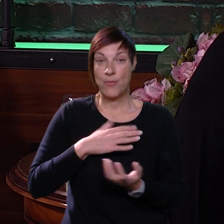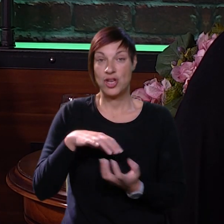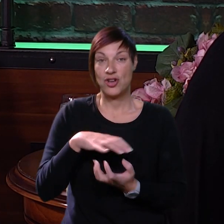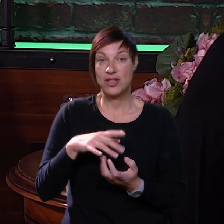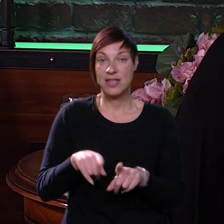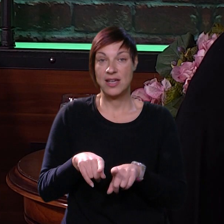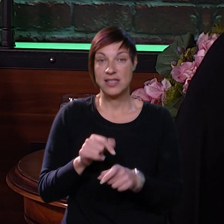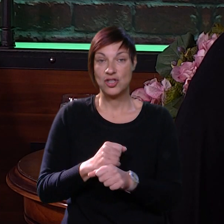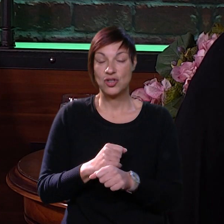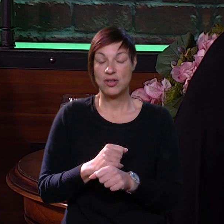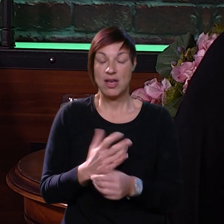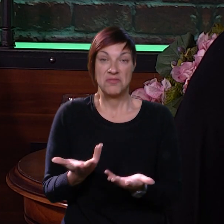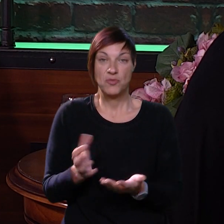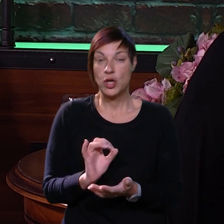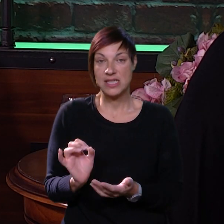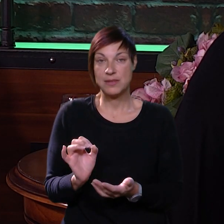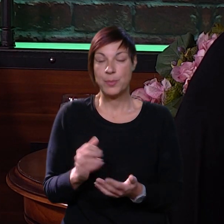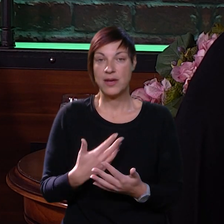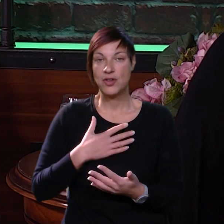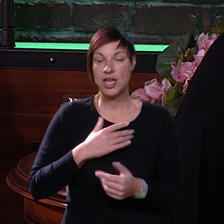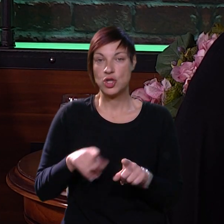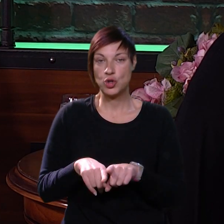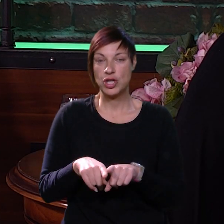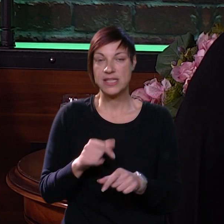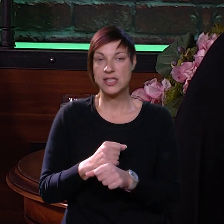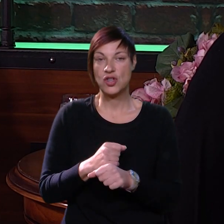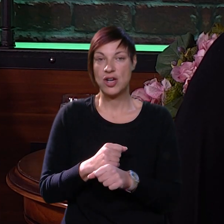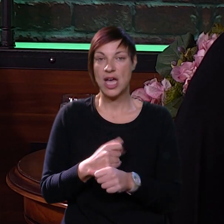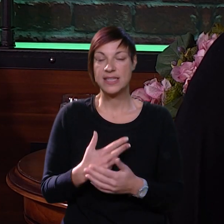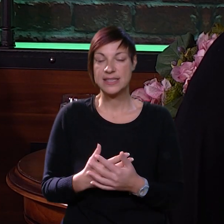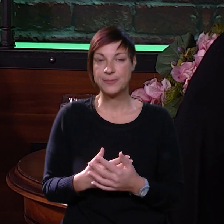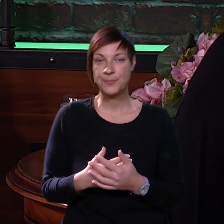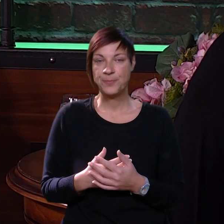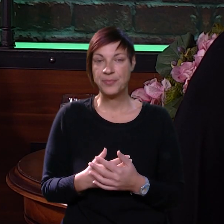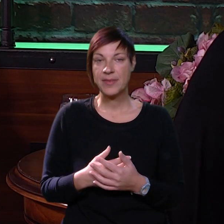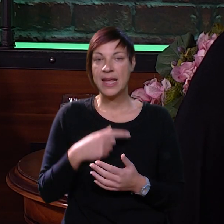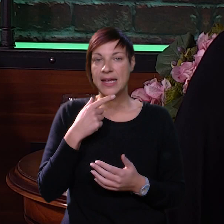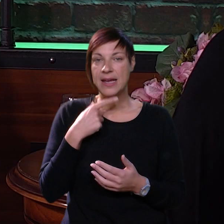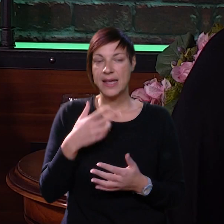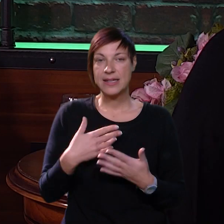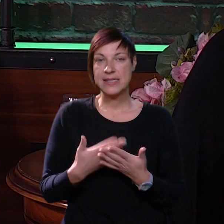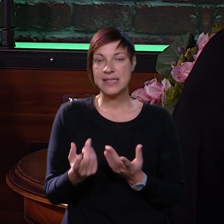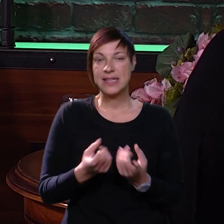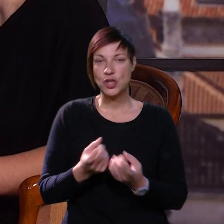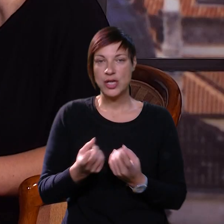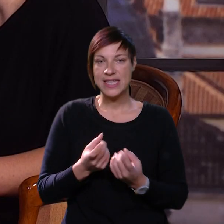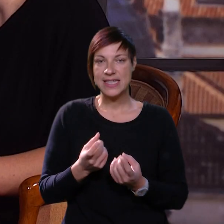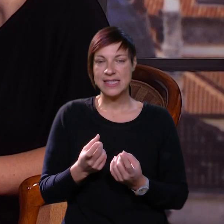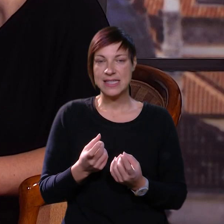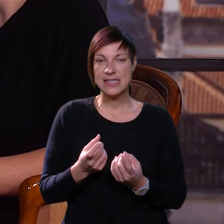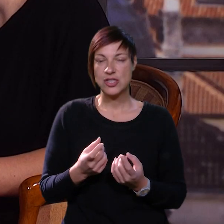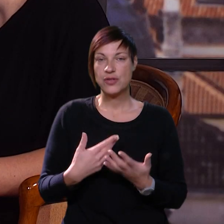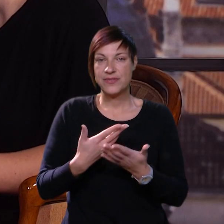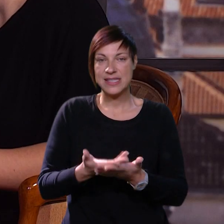aha, moji roditelji to isto rade, znači to je ispravno, ja ću to isto raditi jer je to ispravno. Rekli si da je to izazov.